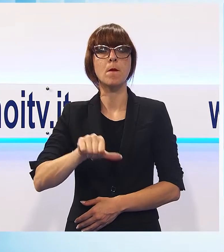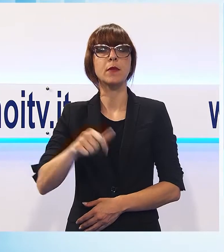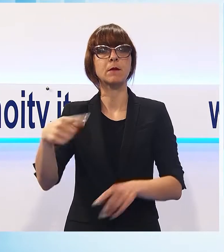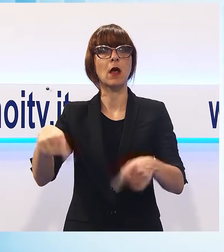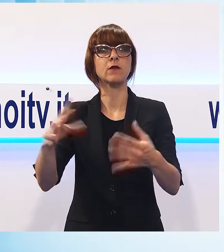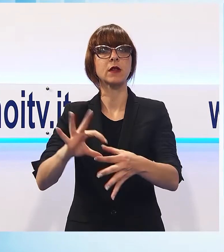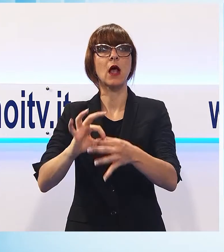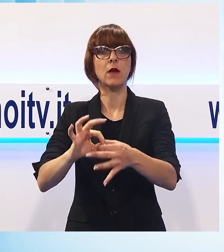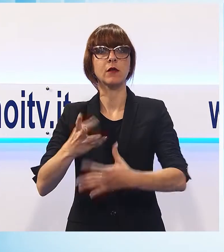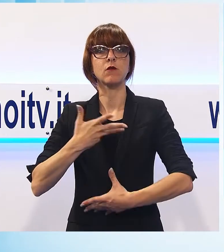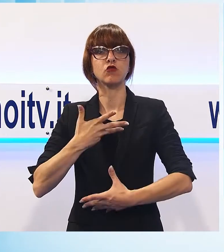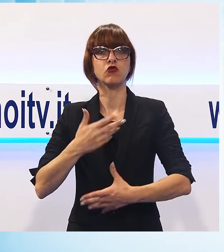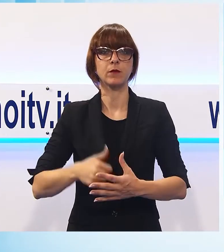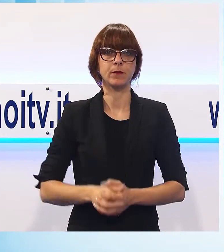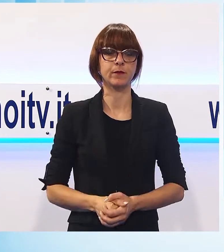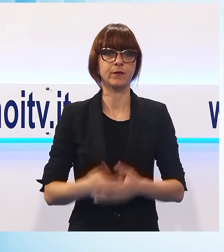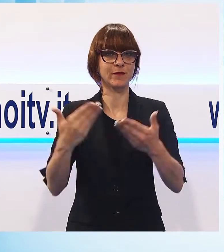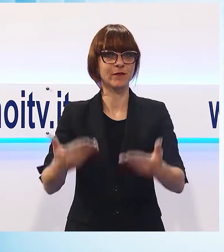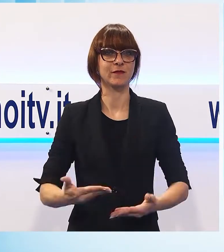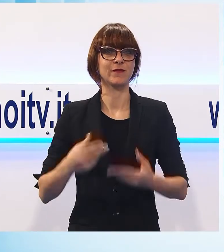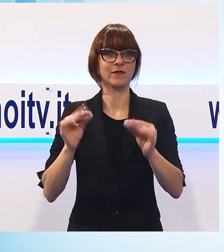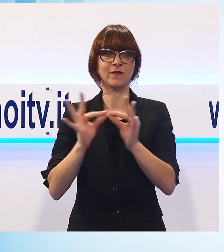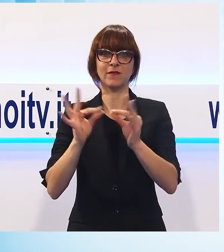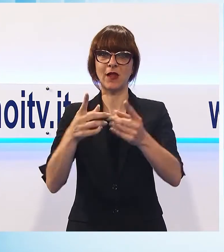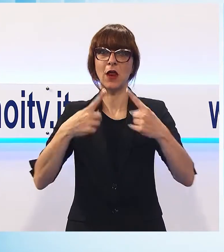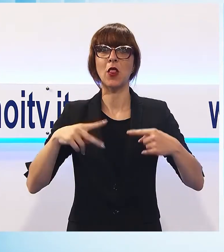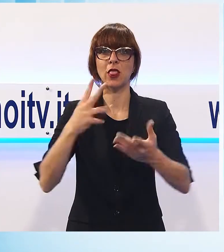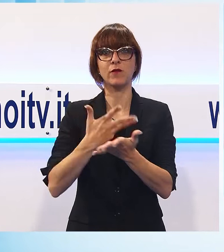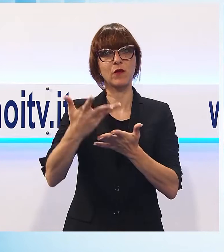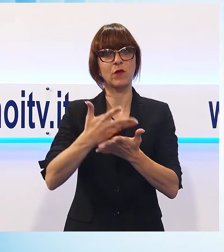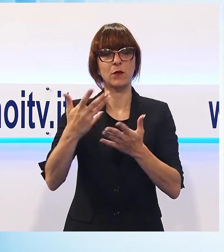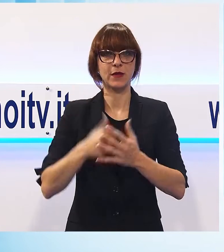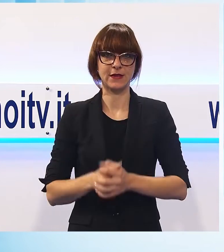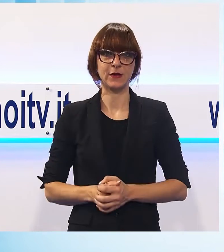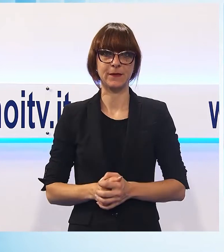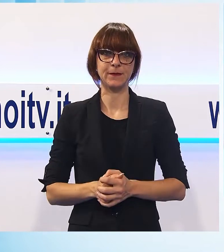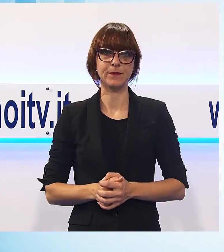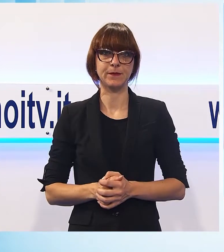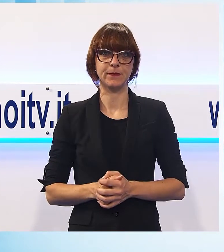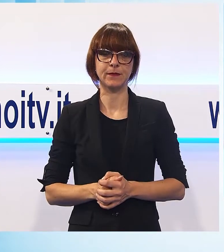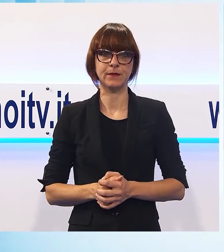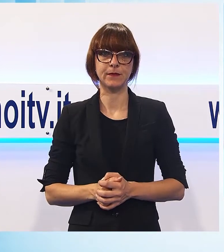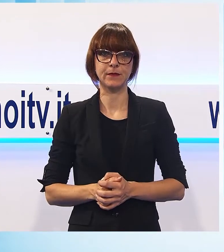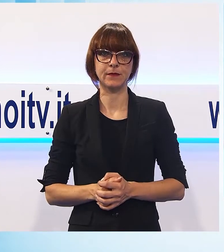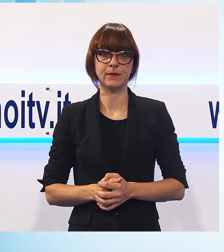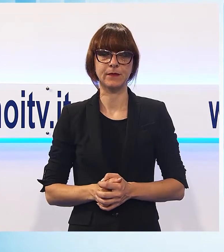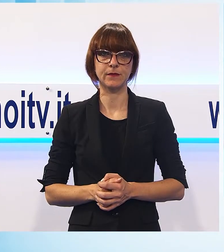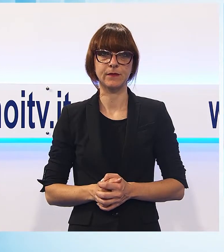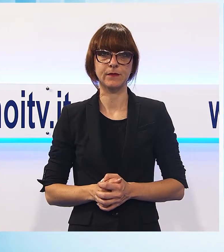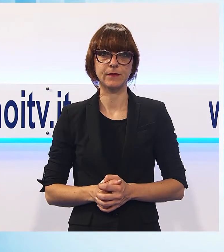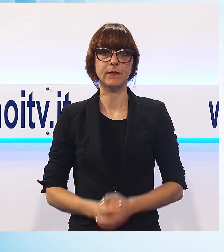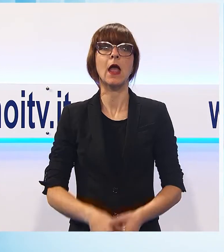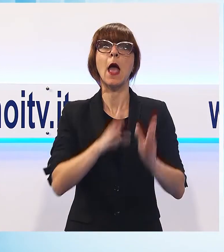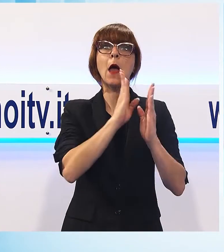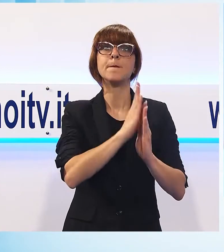Ben trovati, nuova edizione del nostro telegiornale, in apertura dunque il trasferimento a